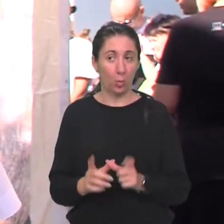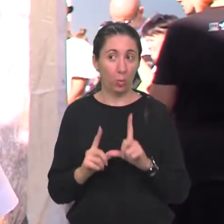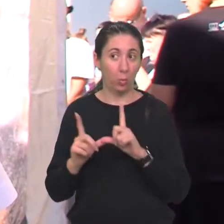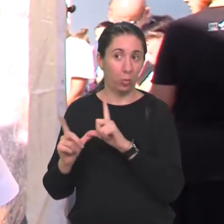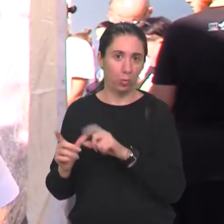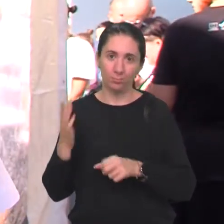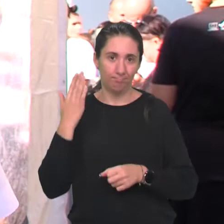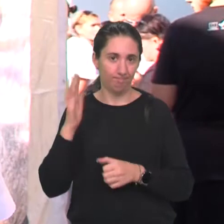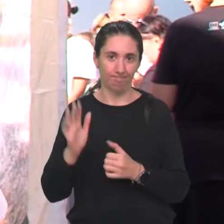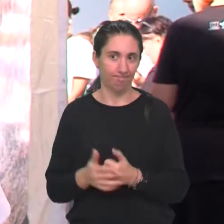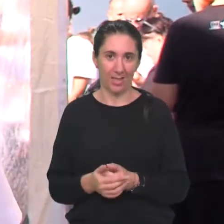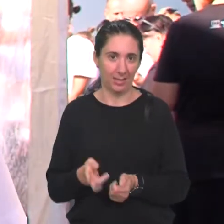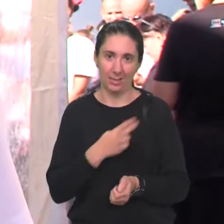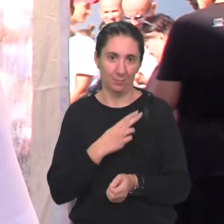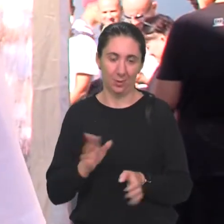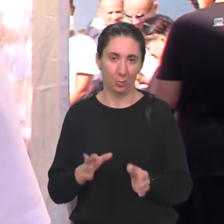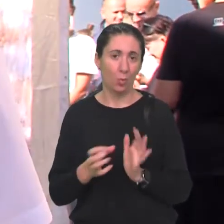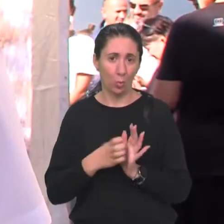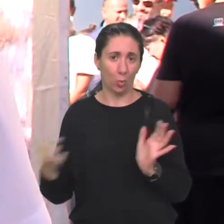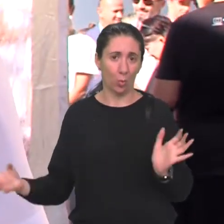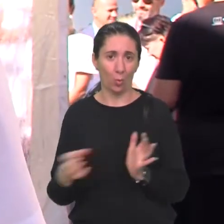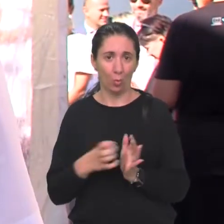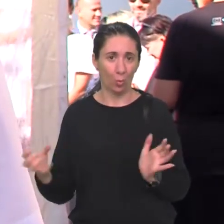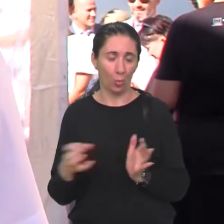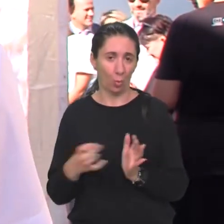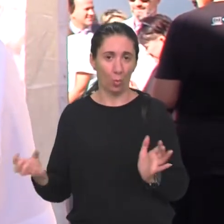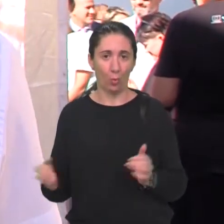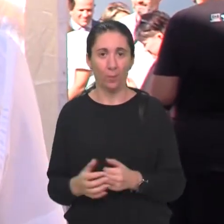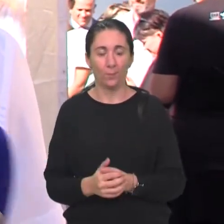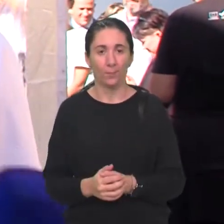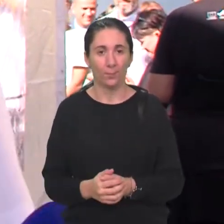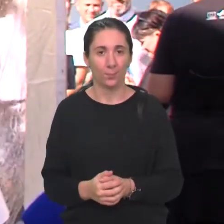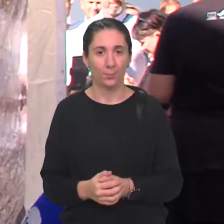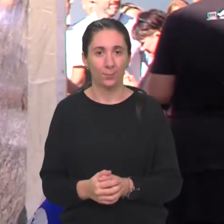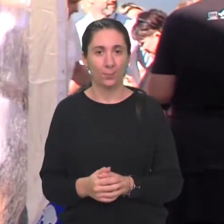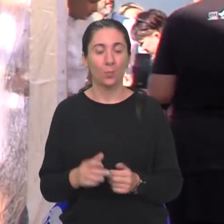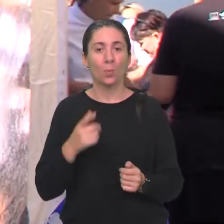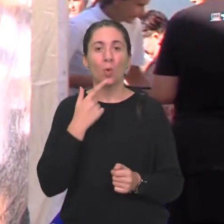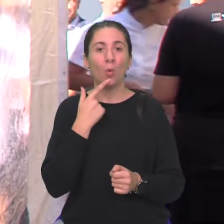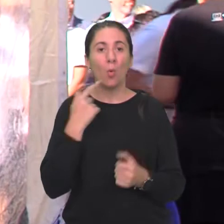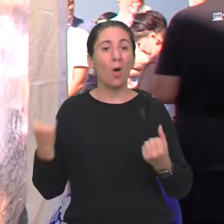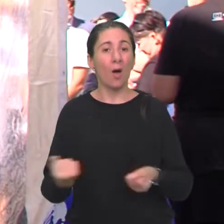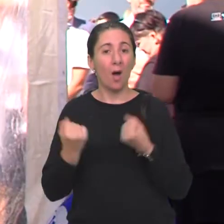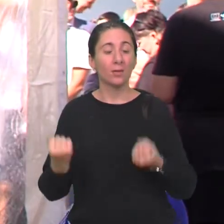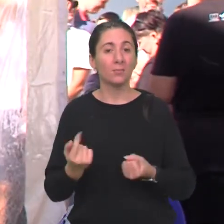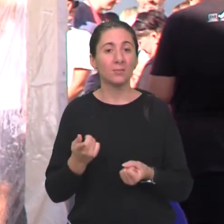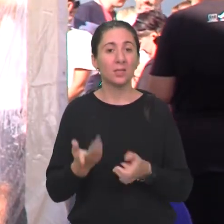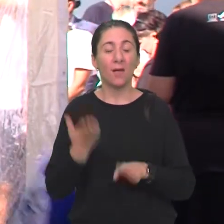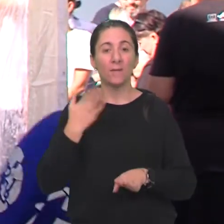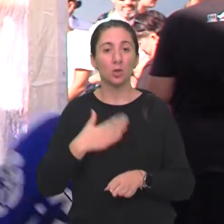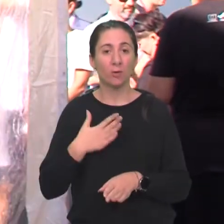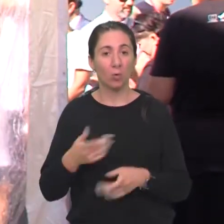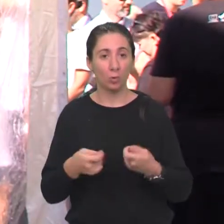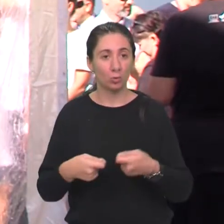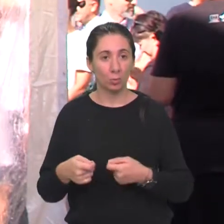Ne znam, iskreno. Dugo, dugo, dugo. Koja aktivnosti najviše voliš tamo?